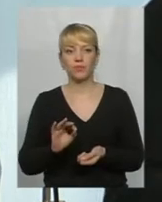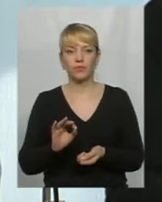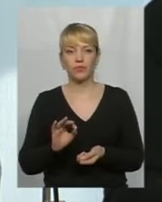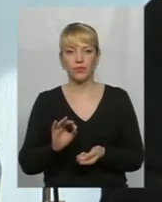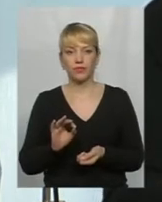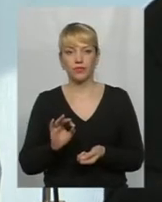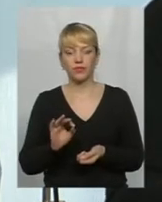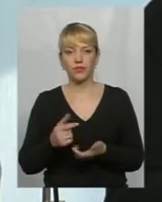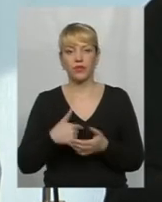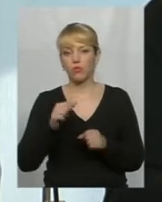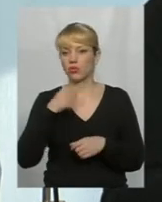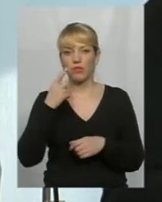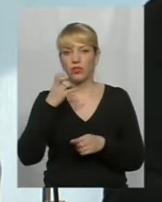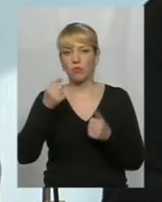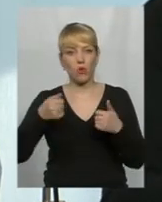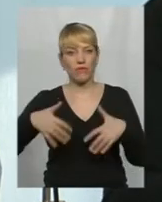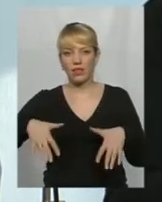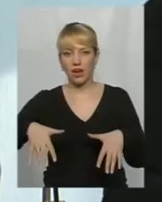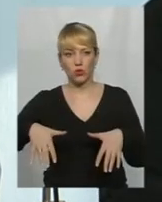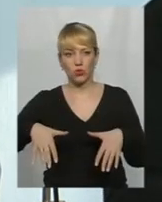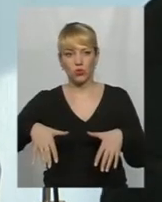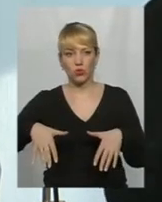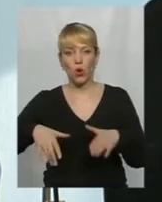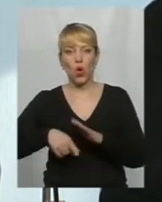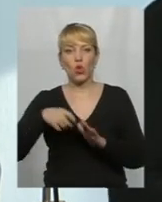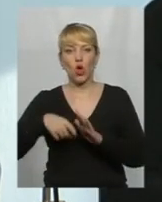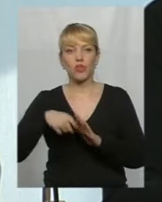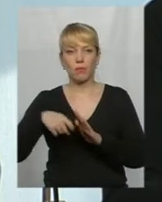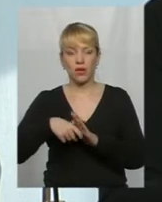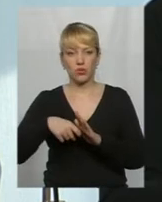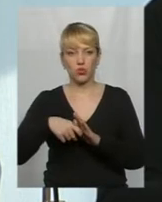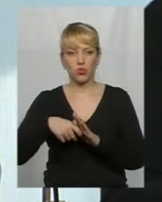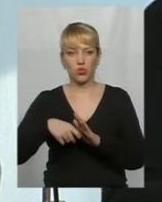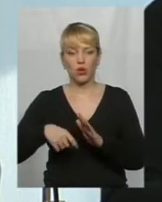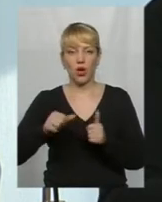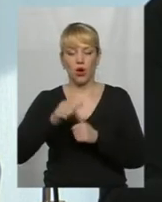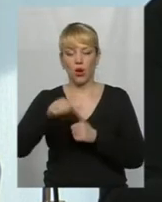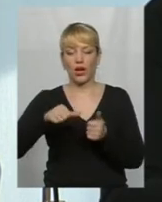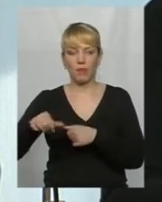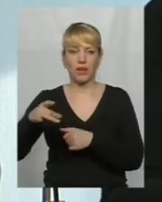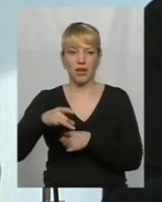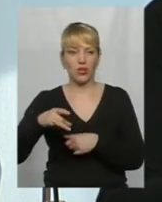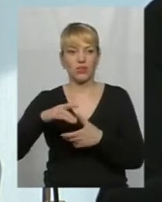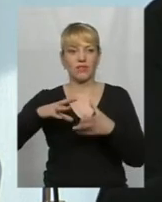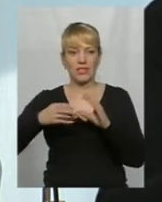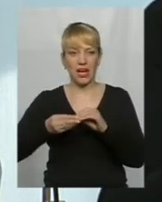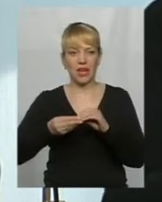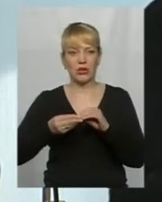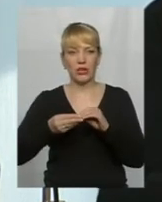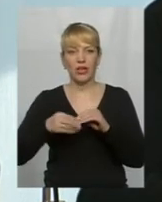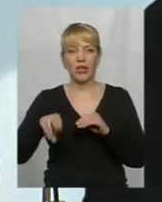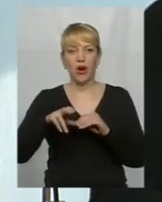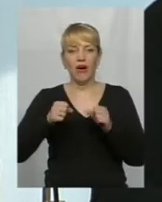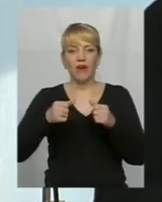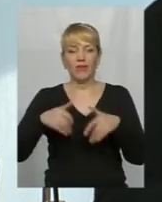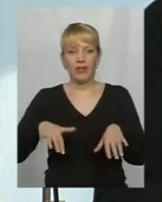ми можемо говорити і про втрату Донбасу, от тих, значить, окремих районів, от взагалі їх до втрату, значить,